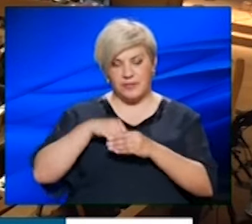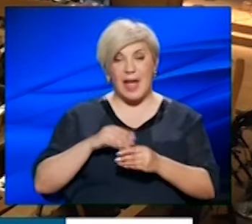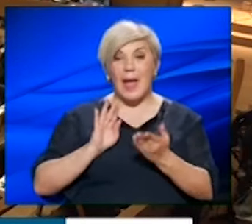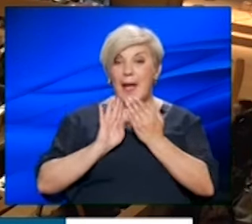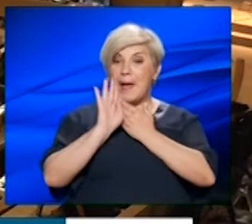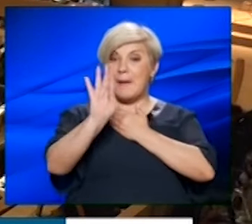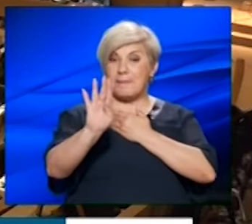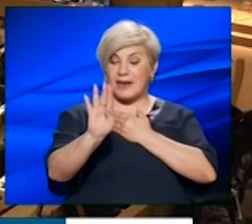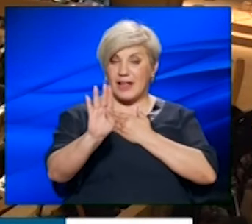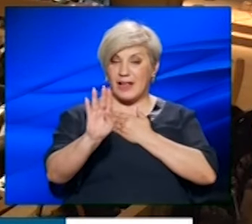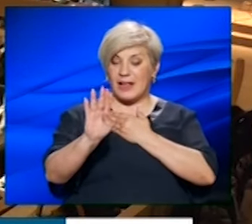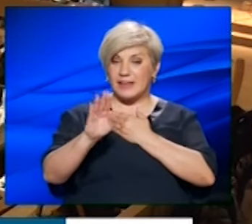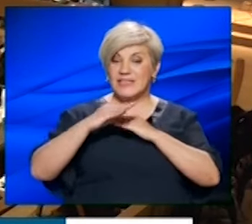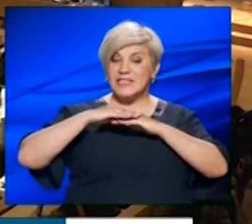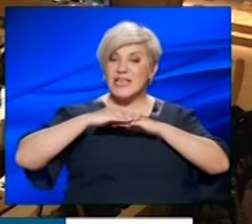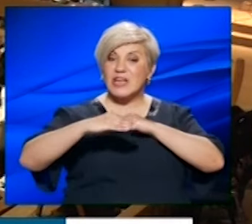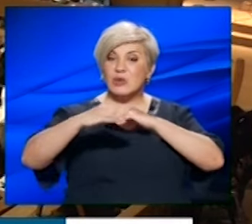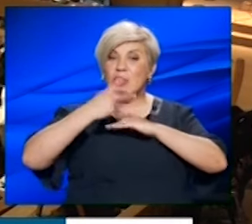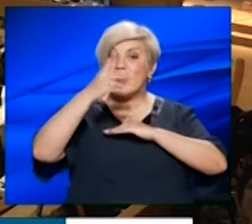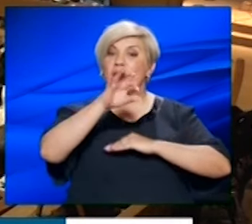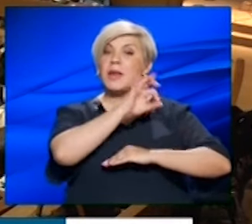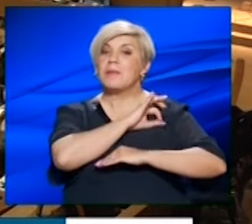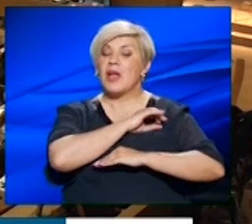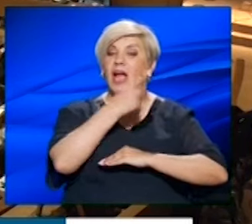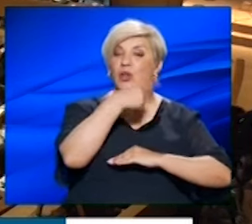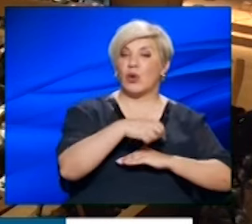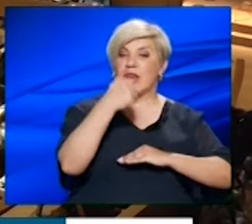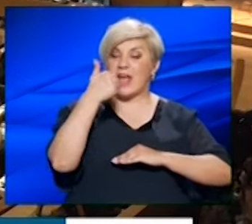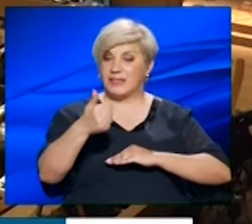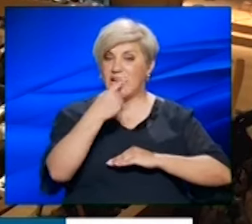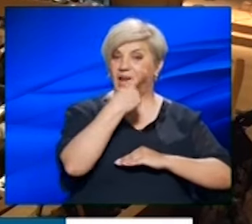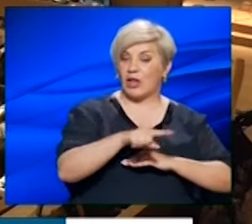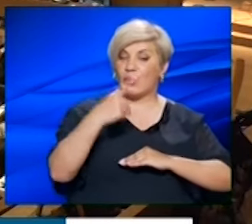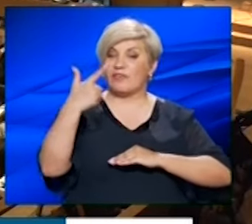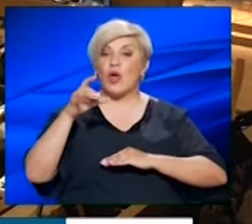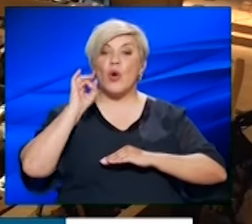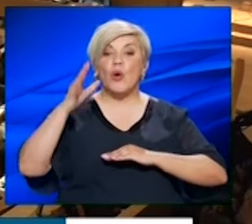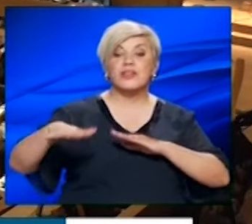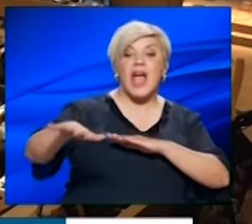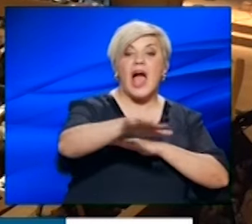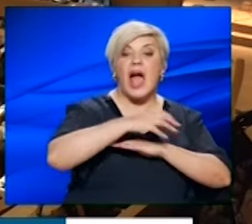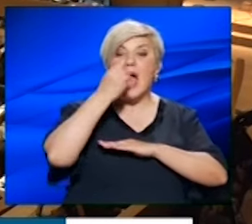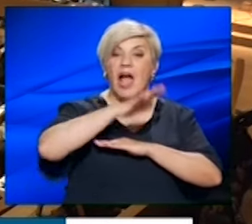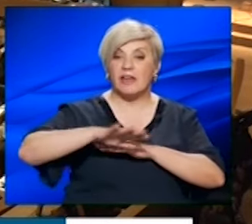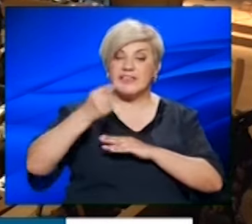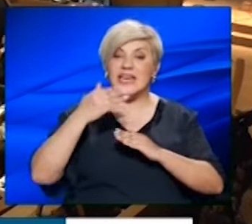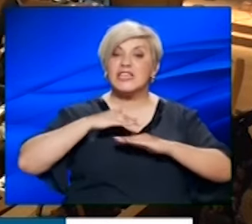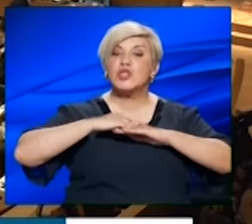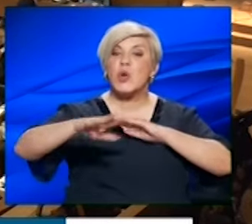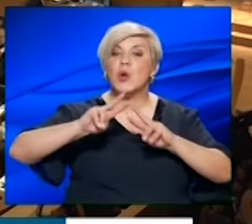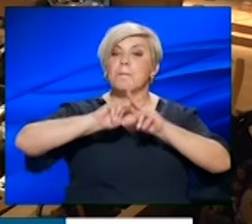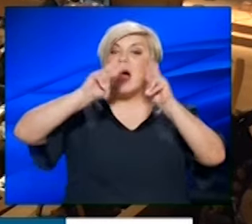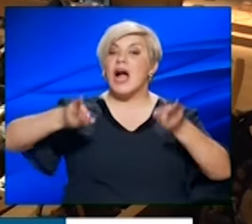απέναντι ακριβώς λειτουργούν σε ισόγια έθουσα δύο νηπιαγωγία, το 106 και το 107, χωρίς προάβλιο, σε ισόγιο κατάστημα.